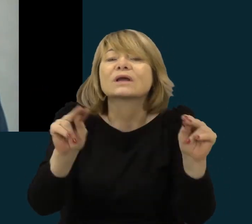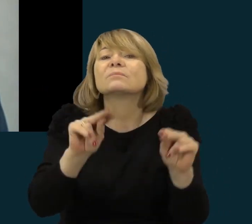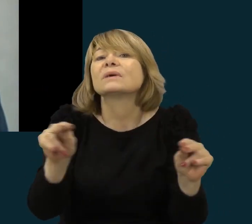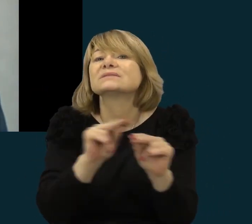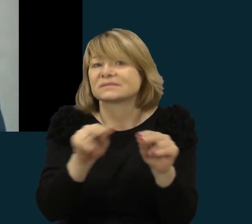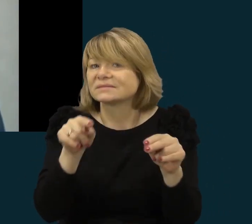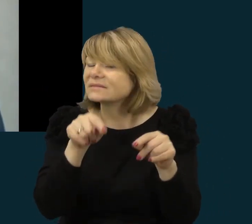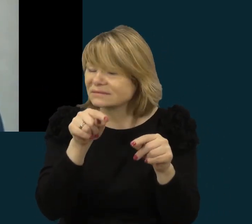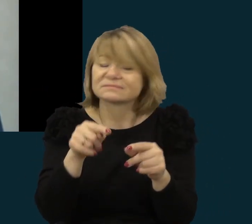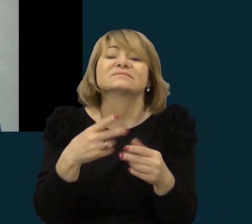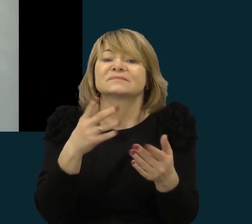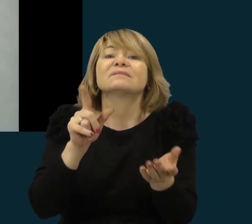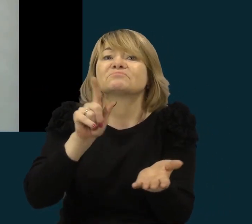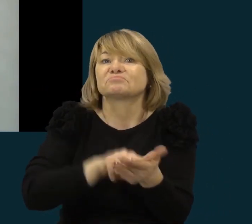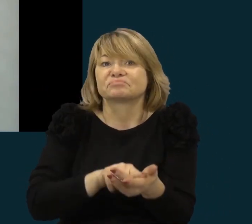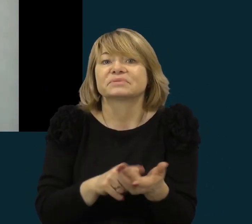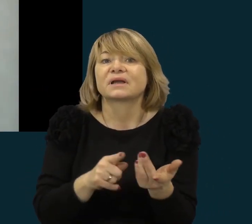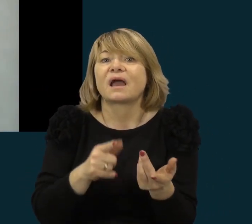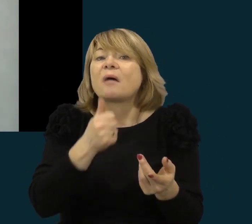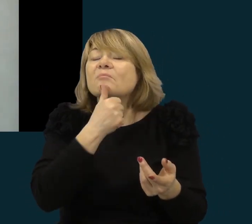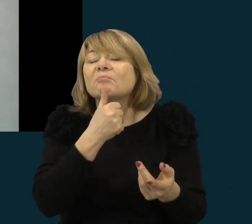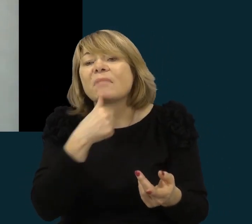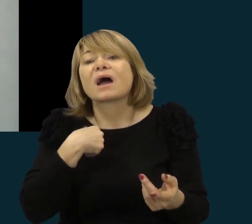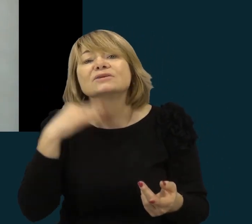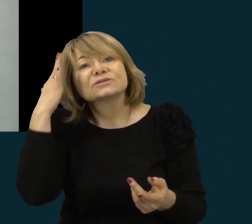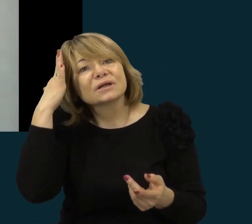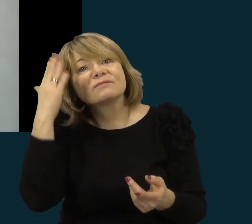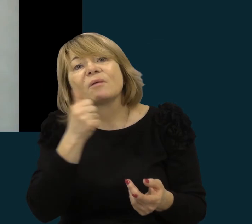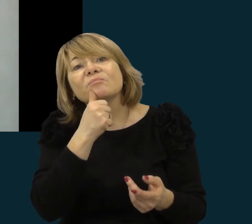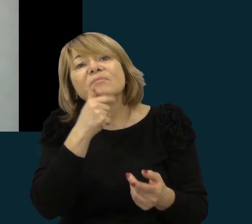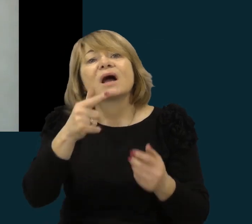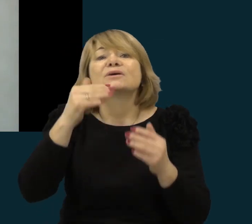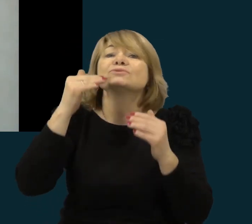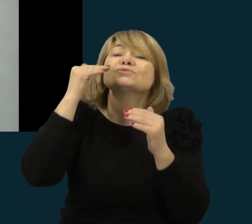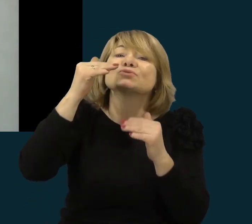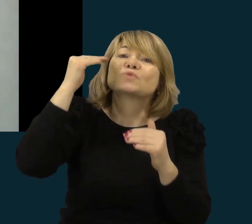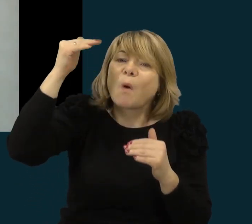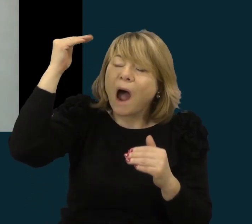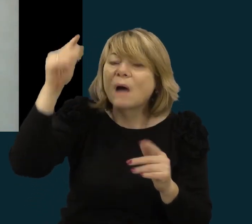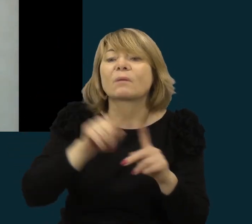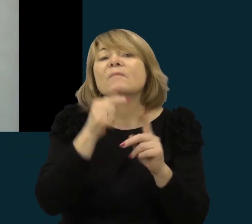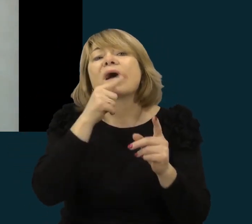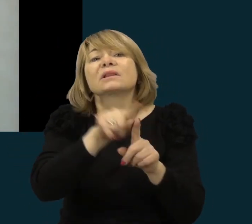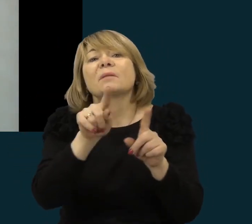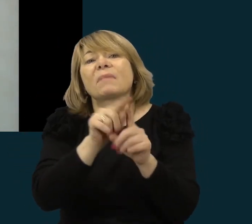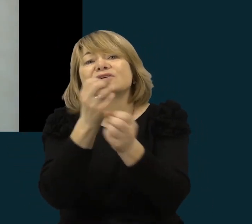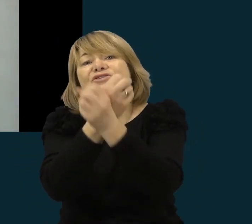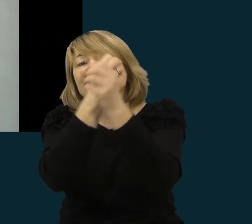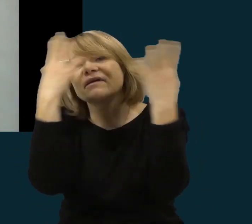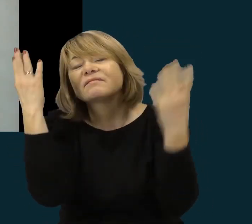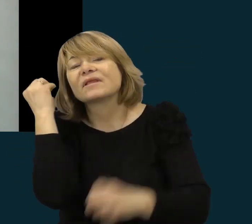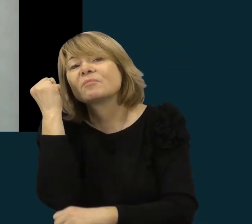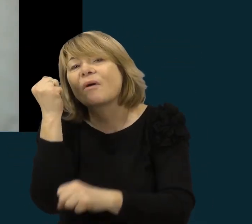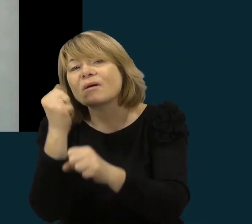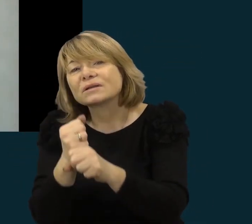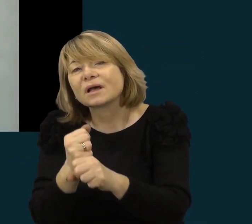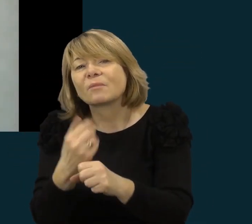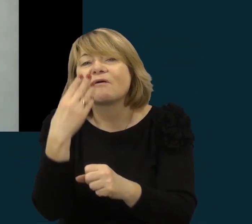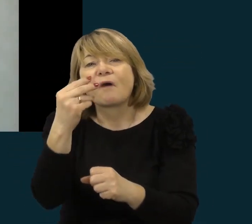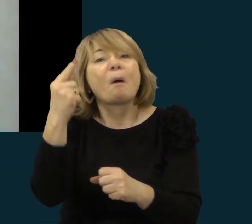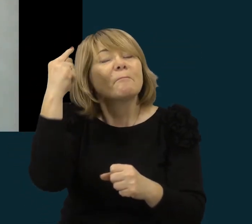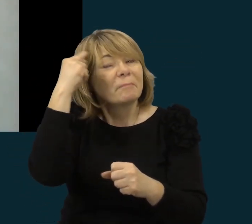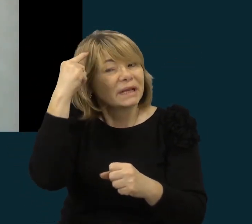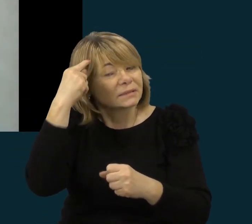Aš manau, kad jeigu saugia žmonės, kad ir švietimo darbuotojai tokias mintis